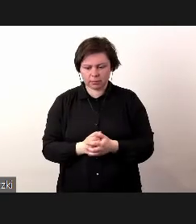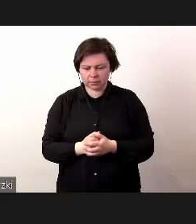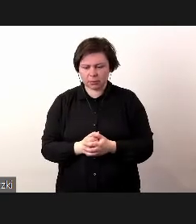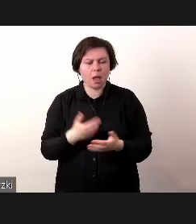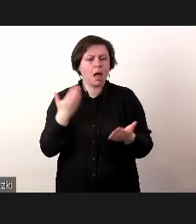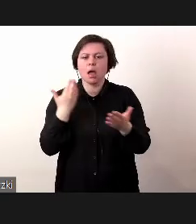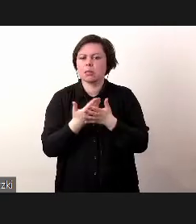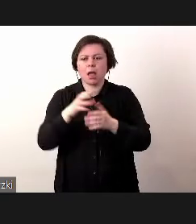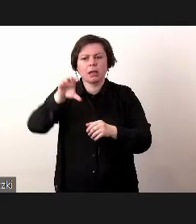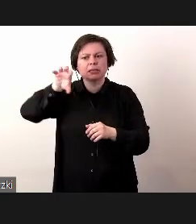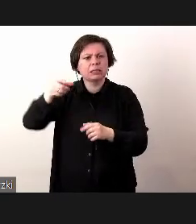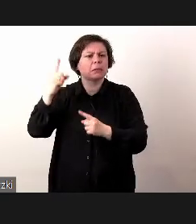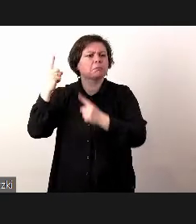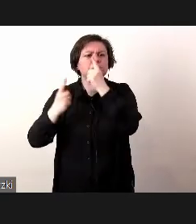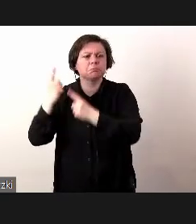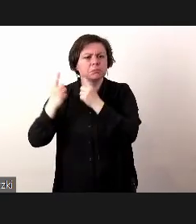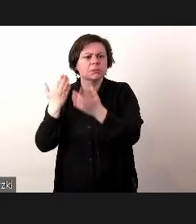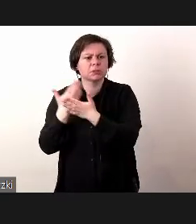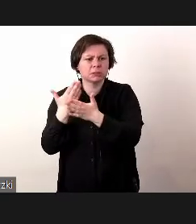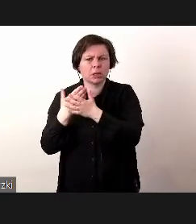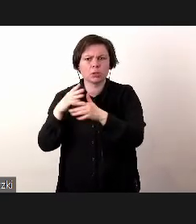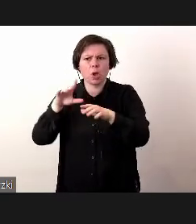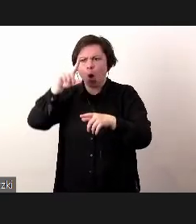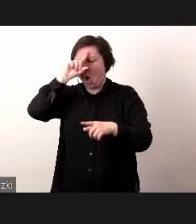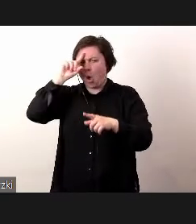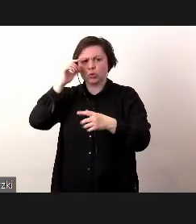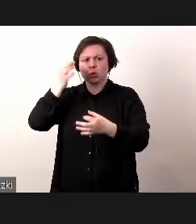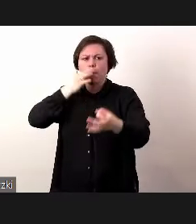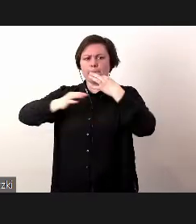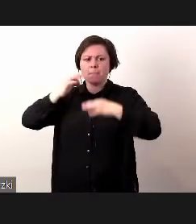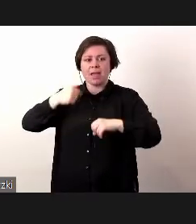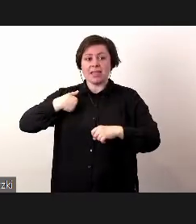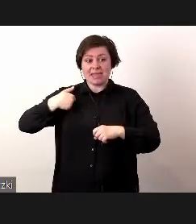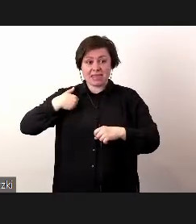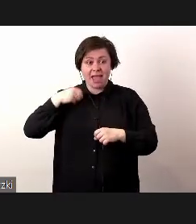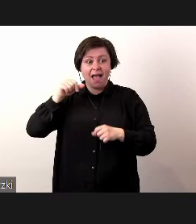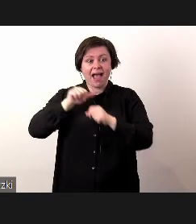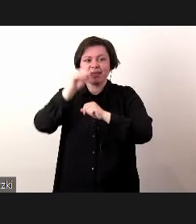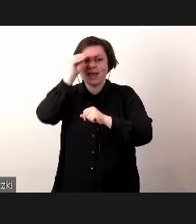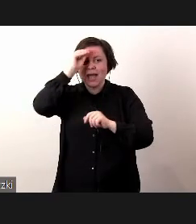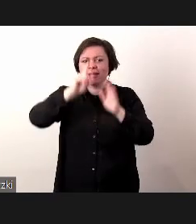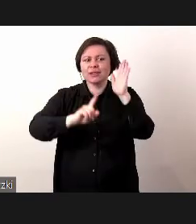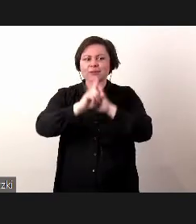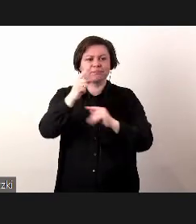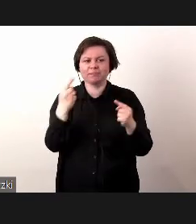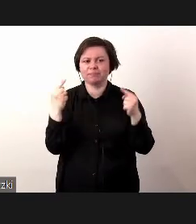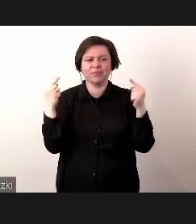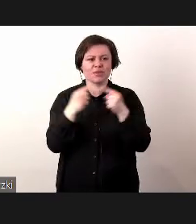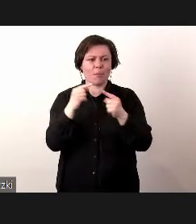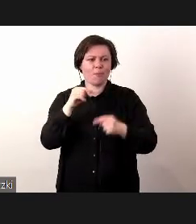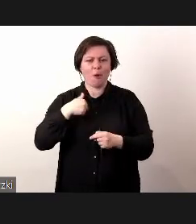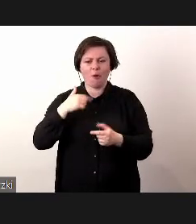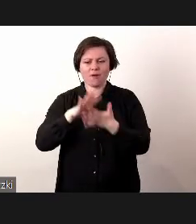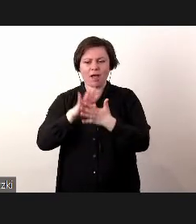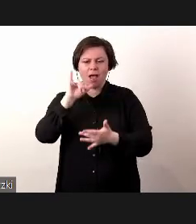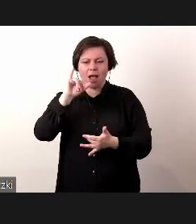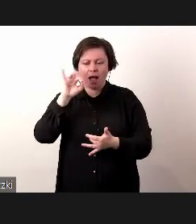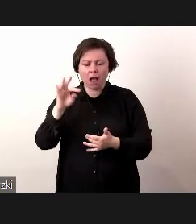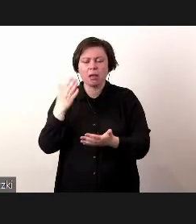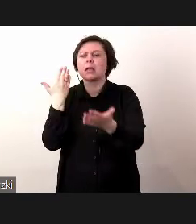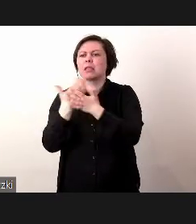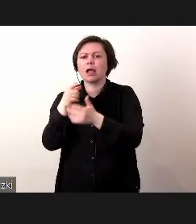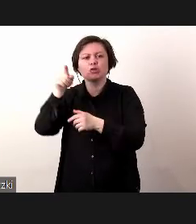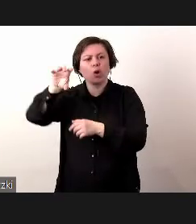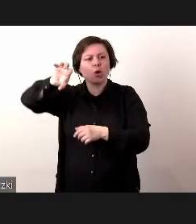Dlaczego sektor przemysłowy? Bardzo wiele mnie się osób pyta, bo ja z wykształcenia jestem typowy IT. Sektor